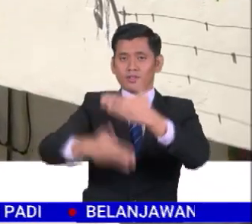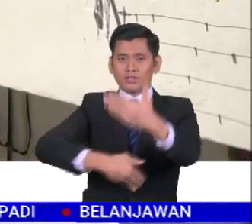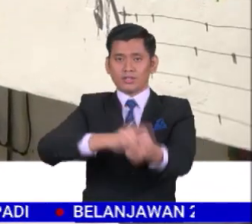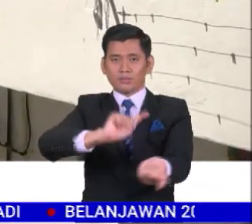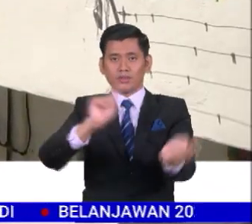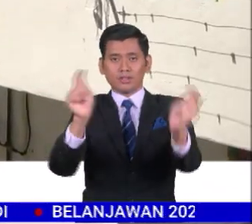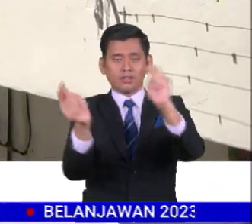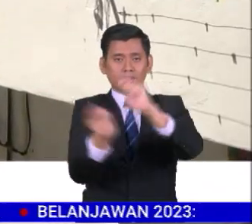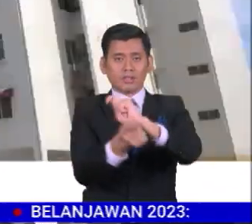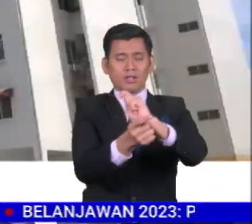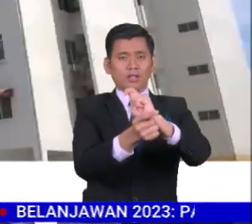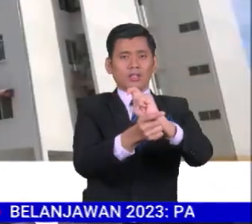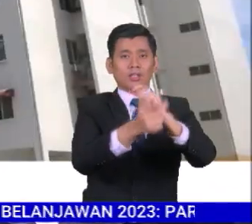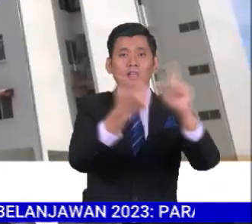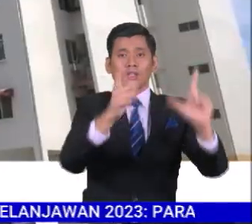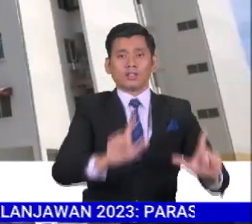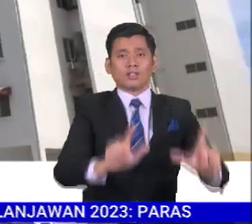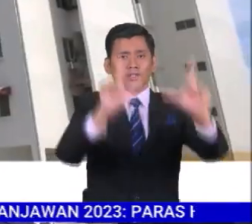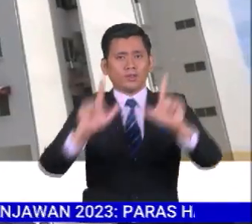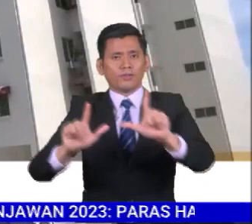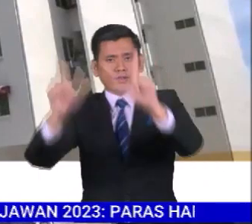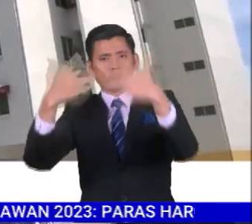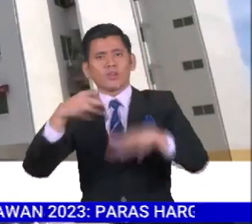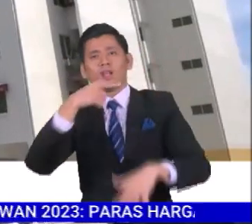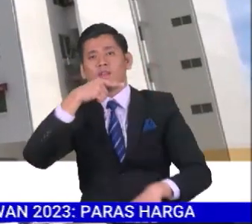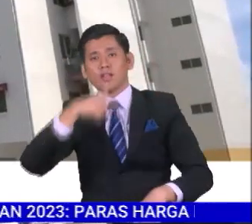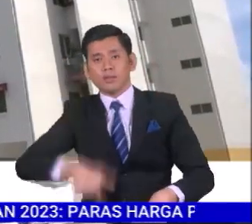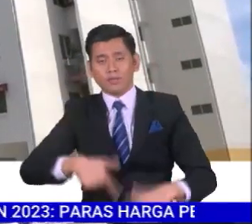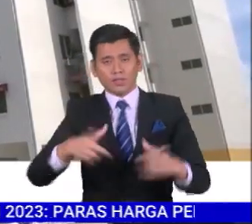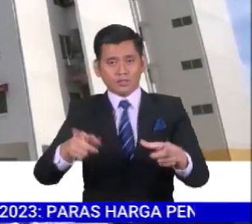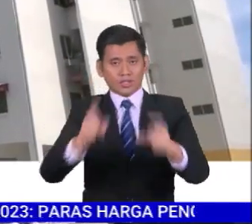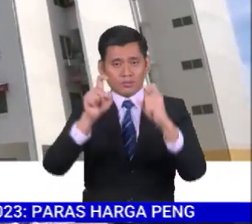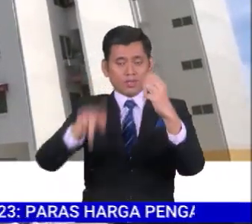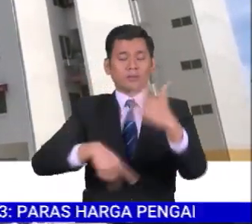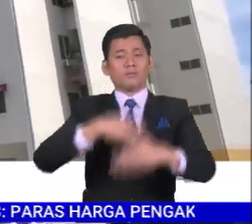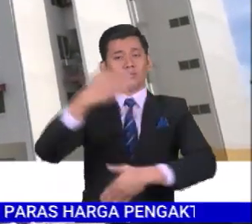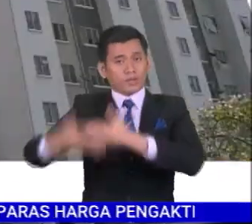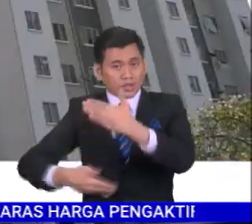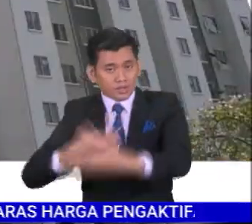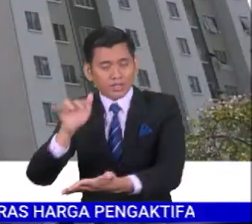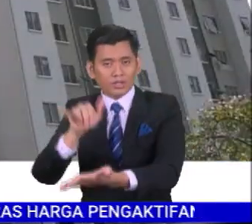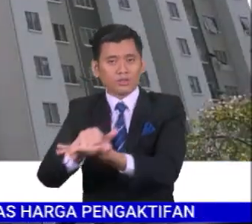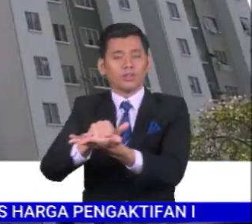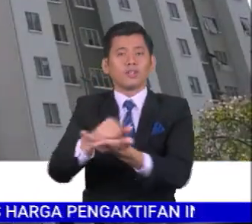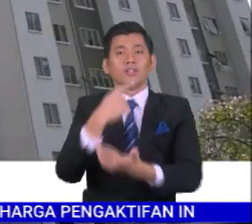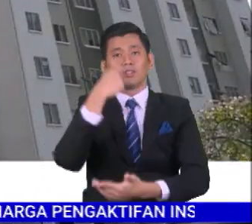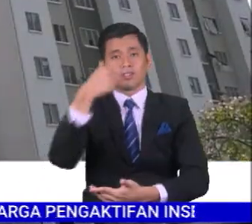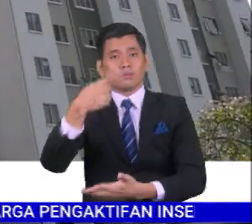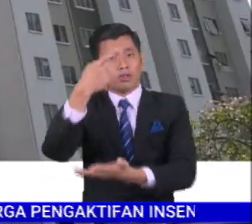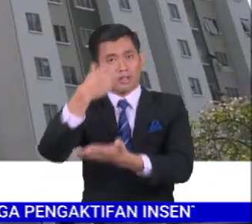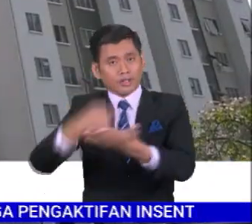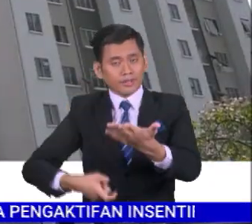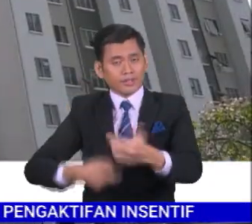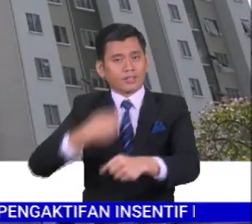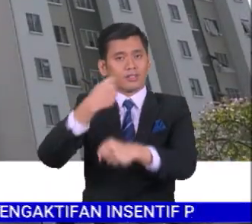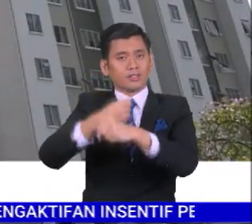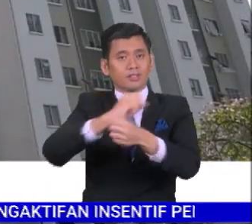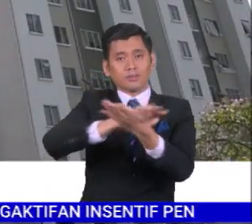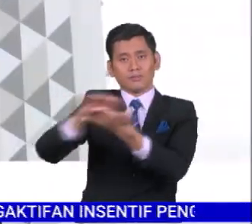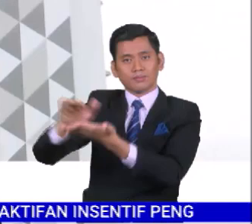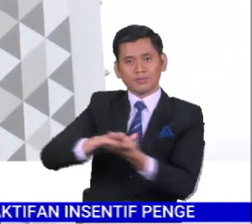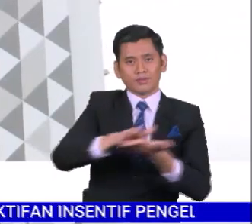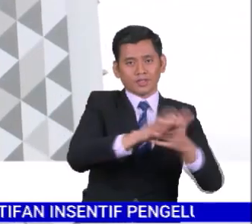menggantikan lift-lift yang telah usang. Bagi mempercepat proses perolehan, had sebut harga kerja penyelenggaraan dan